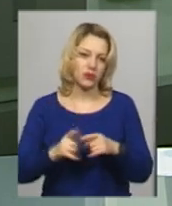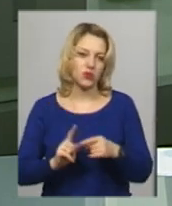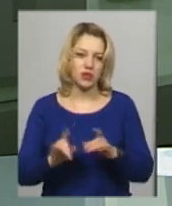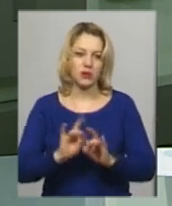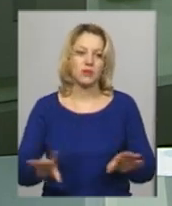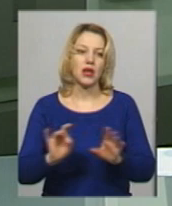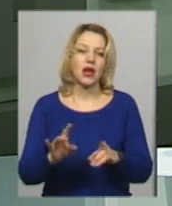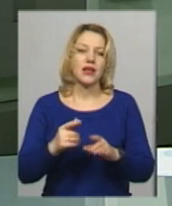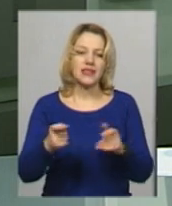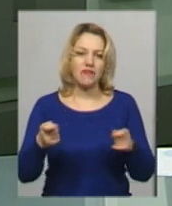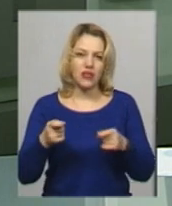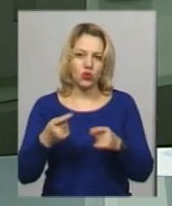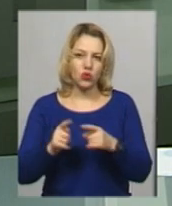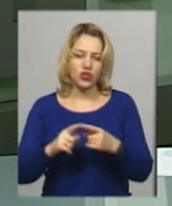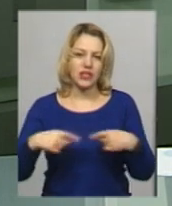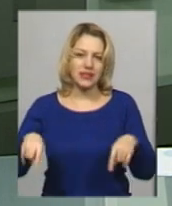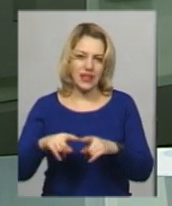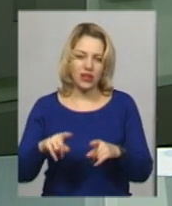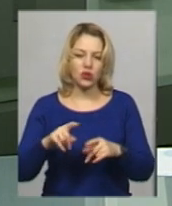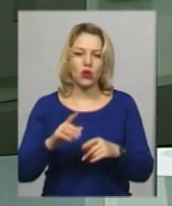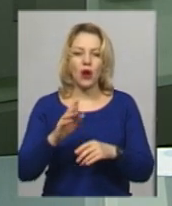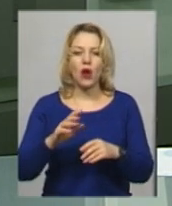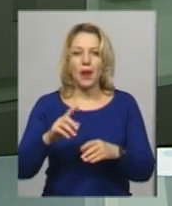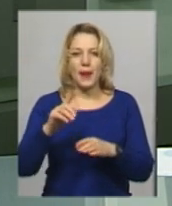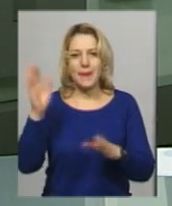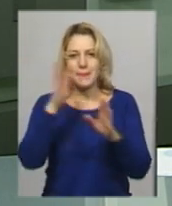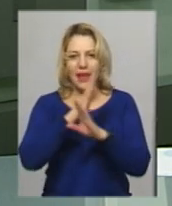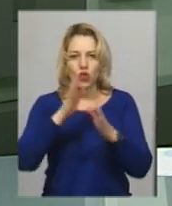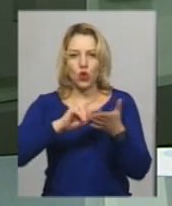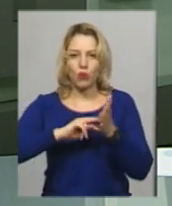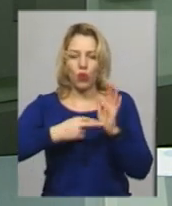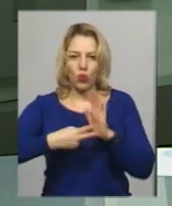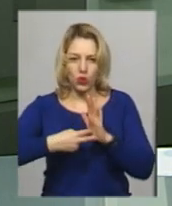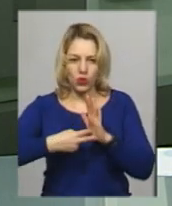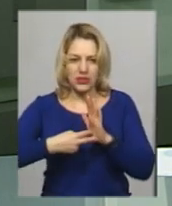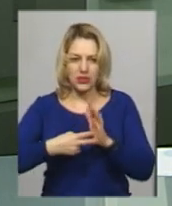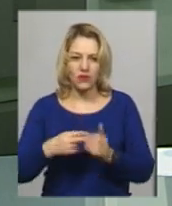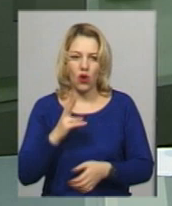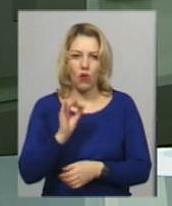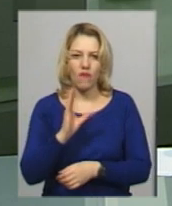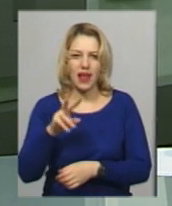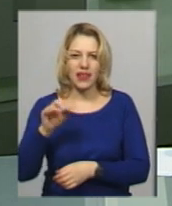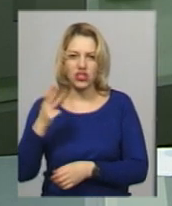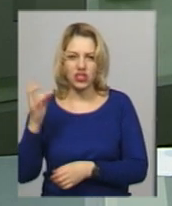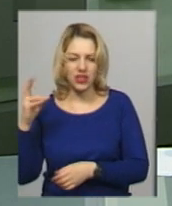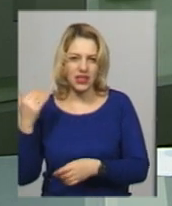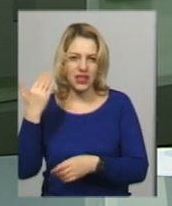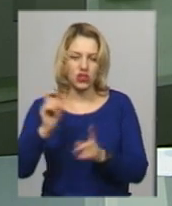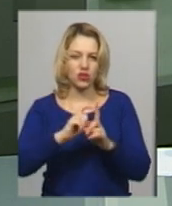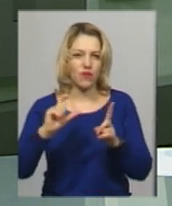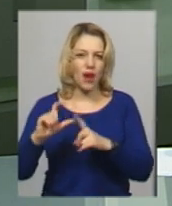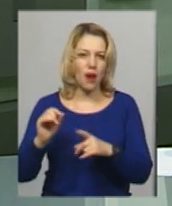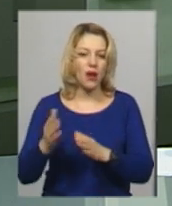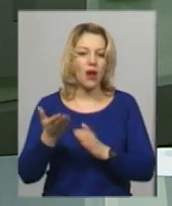завідуюча сектором метеопрогнозів Хмельницького обласного центру з гідрометеорології Люся Ковалишина. За її словами,